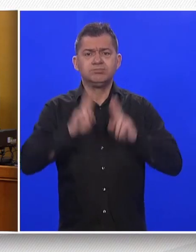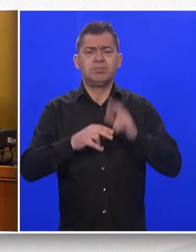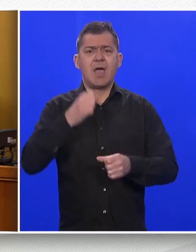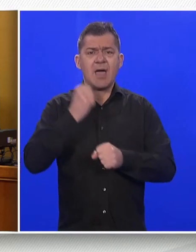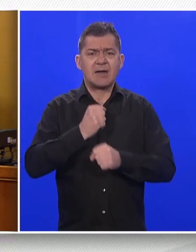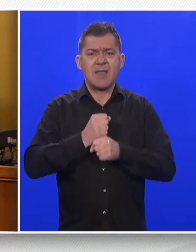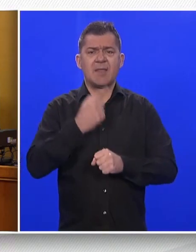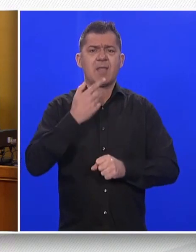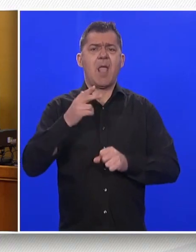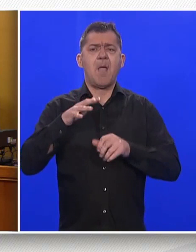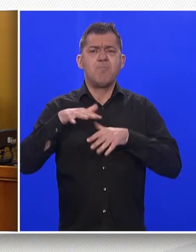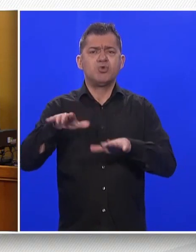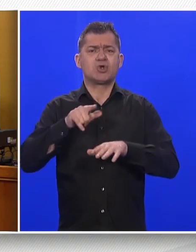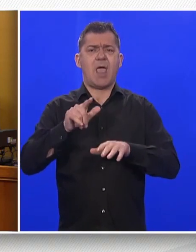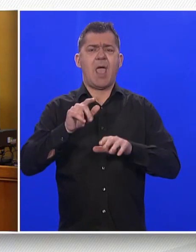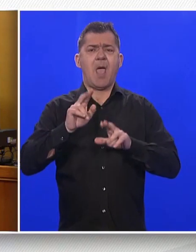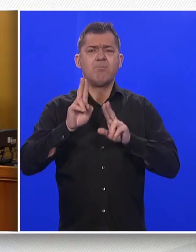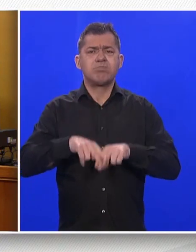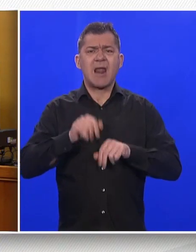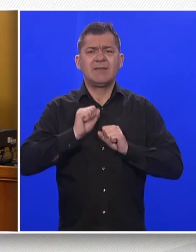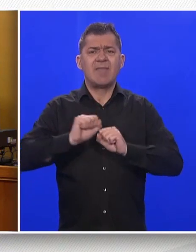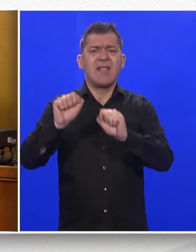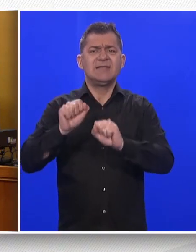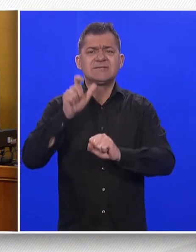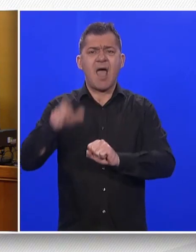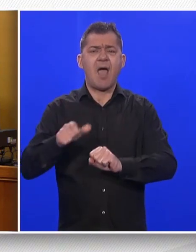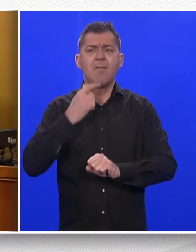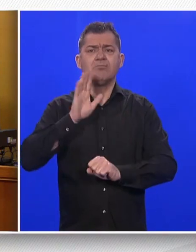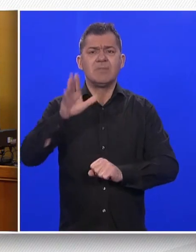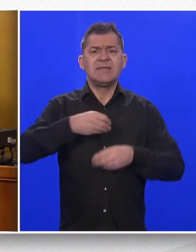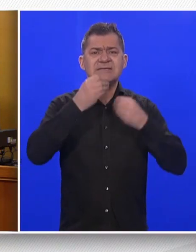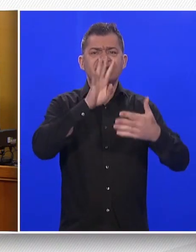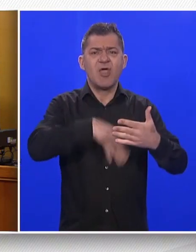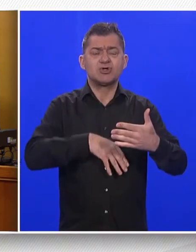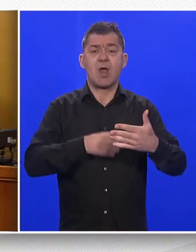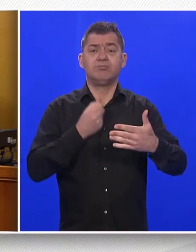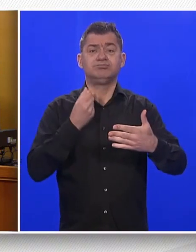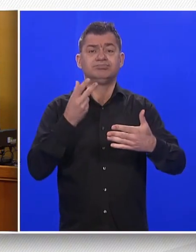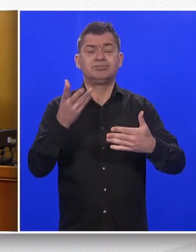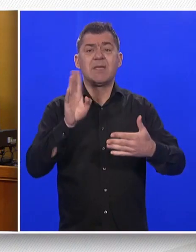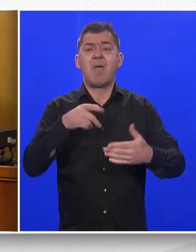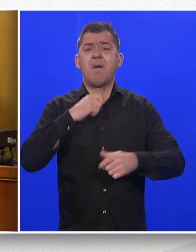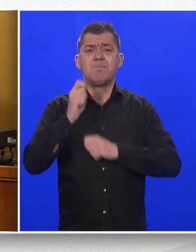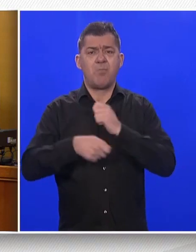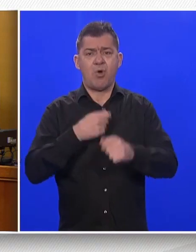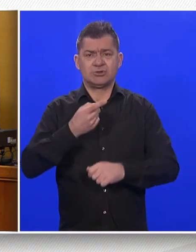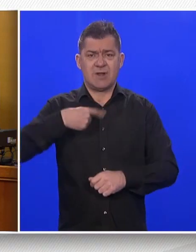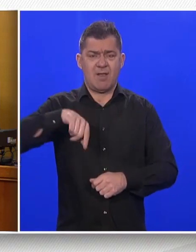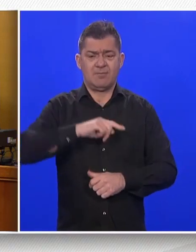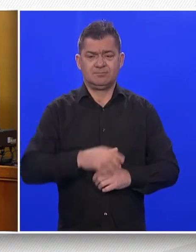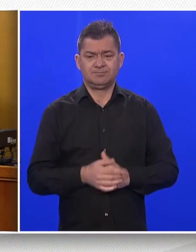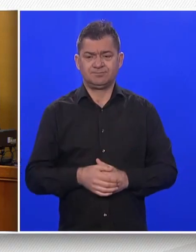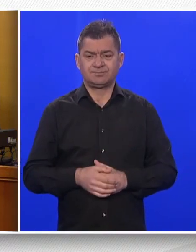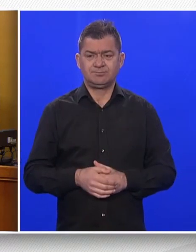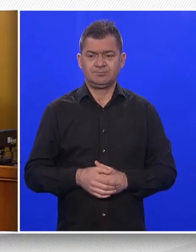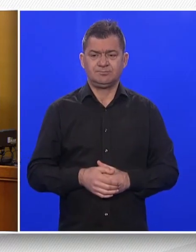pučke pravobraniteljice i našeg specializiranih pravobraniteljica, pa nadalje. Dakle, ovim prijedlogom zakona